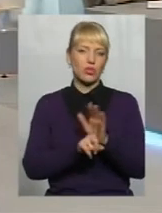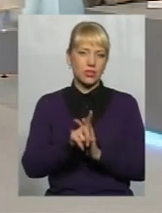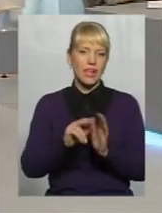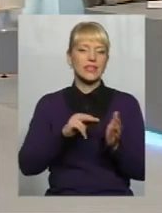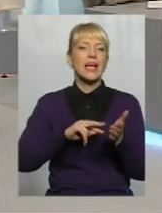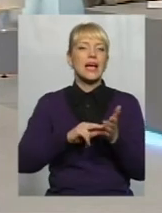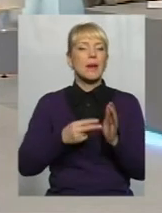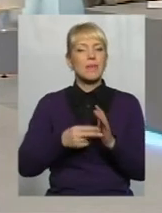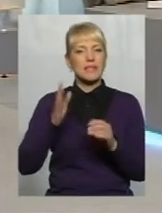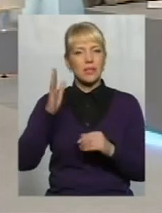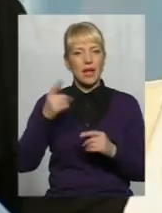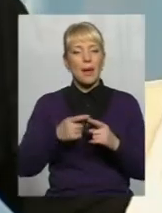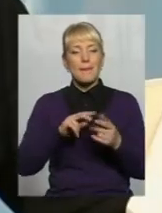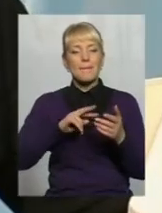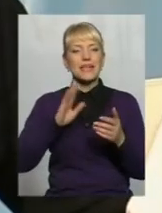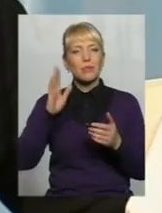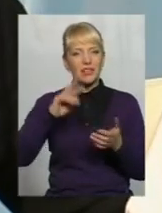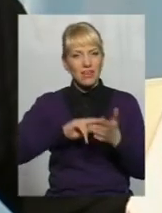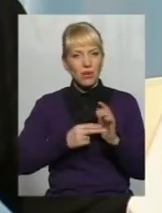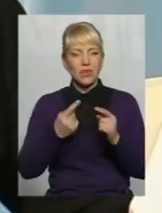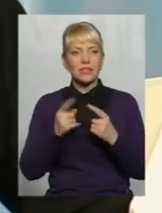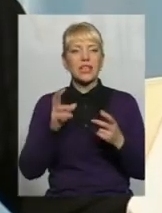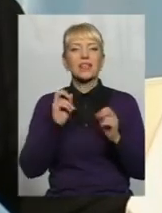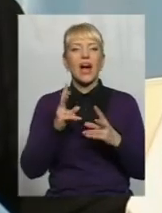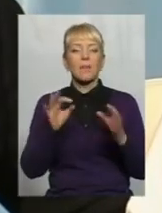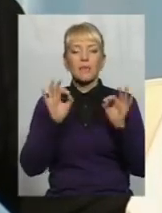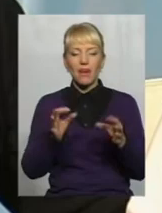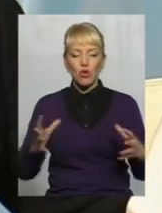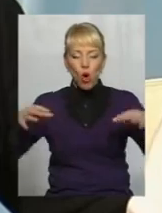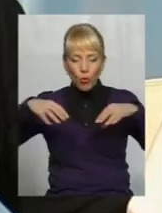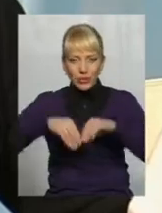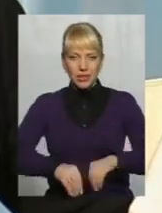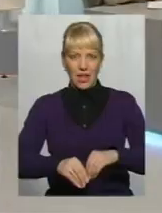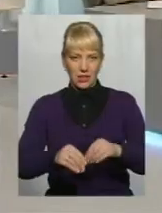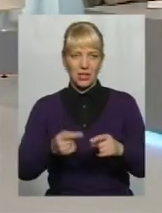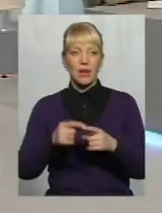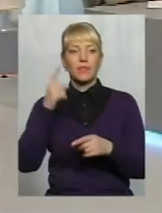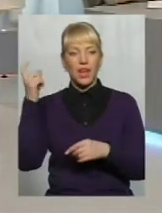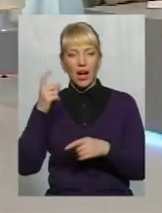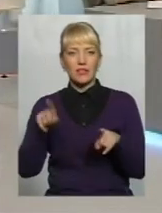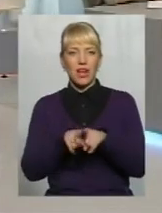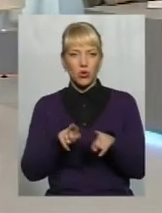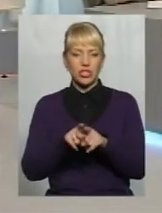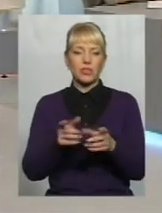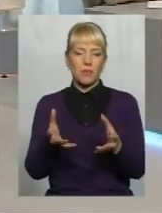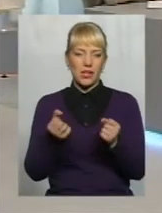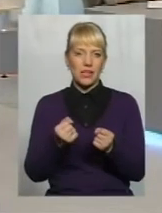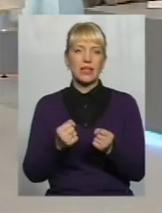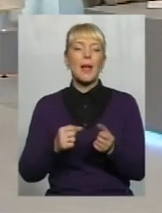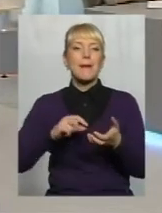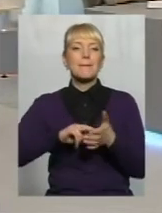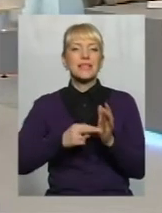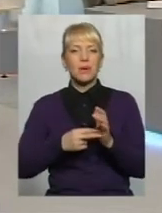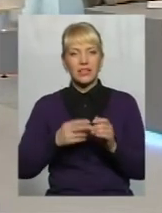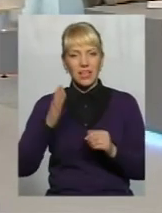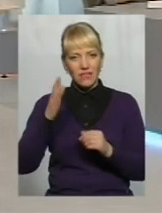перспективний план – це план об'єднання Як ефективно об'єднати так, щоб громада була спроможною На Харківщині також прийнято перспективний план У нас згідно